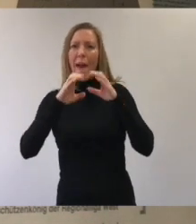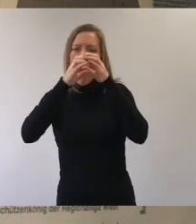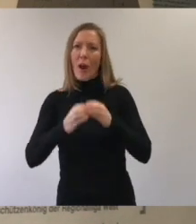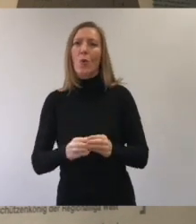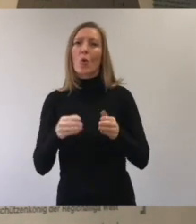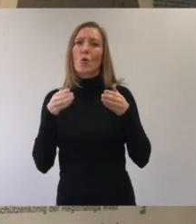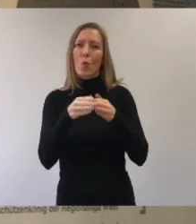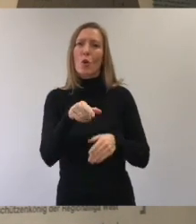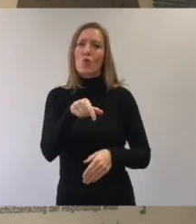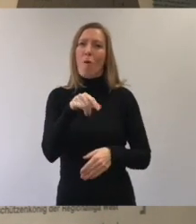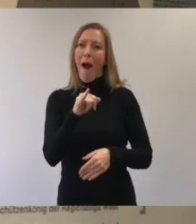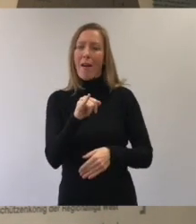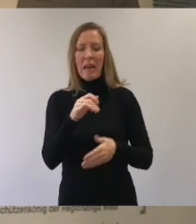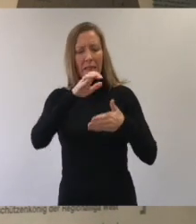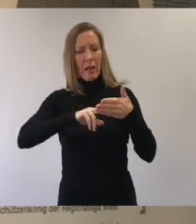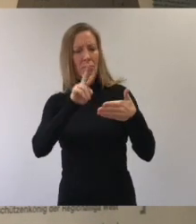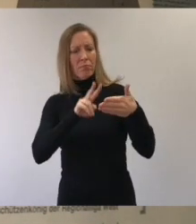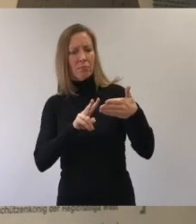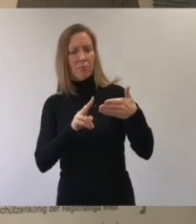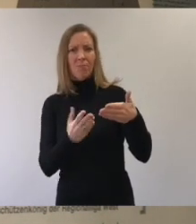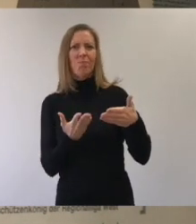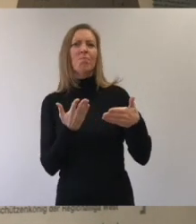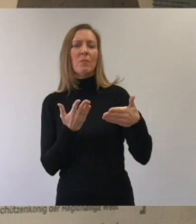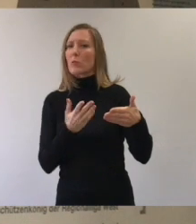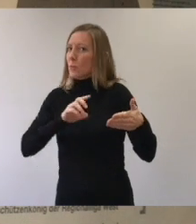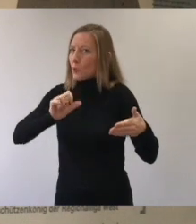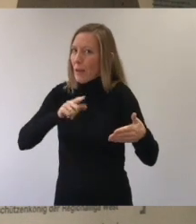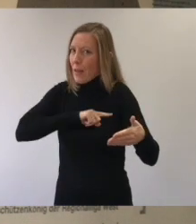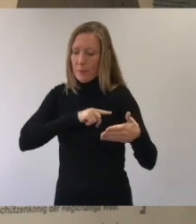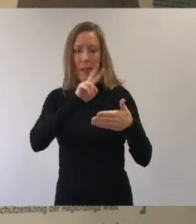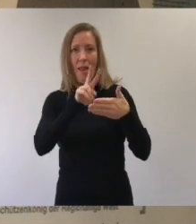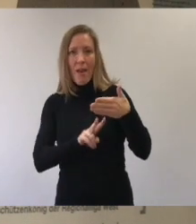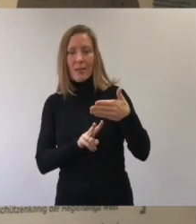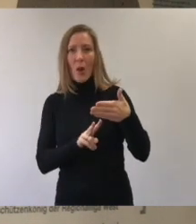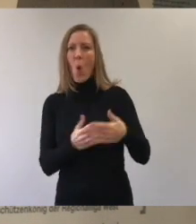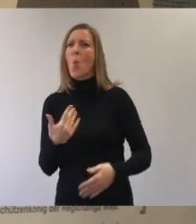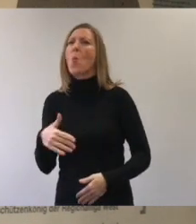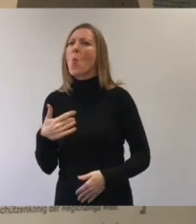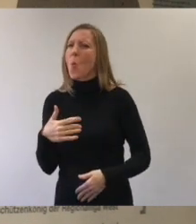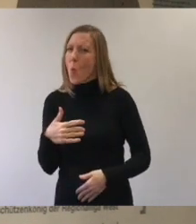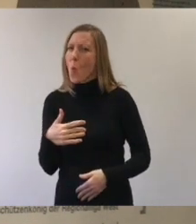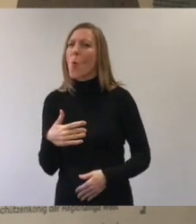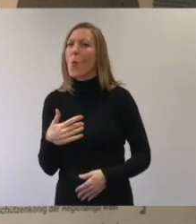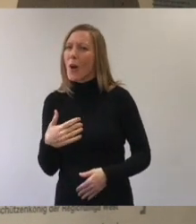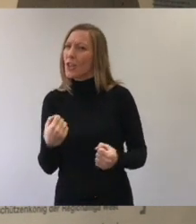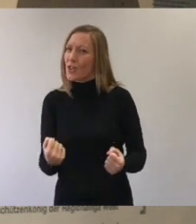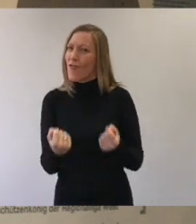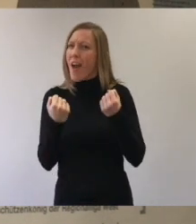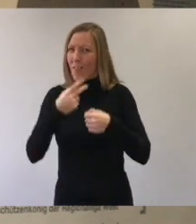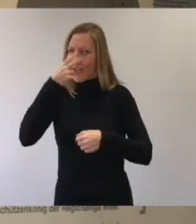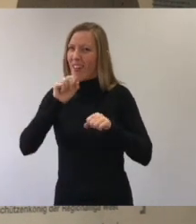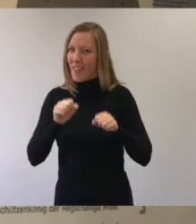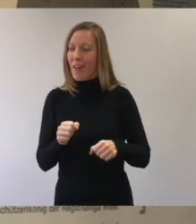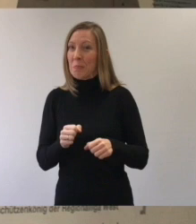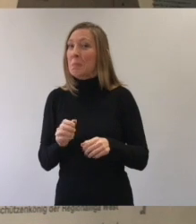gesichtet hatte und habe mir die Texte dann so angeschaut und dann gemerkt oder selbst erst mal durchgelesen. Dann habe ich gedacht, oh, die sind da wirklich